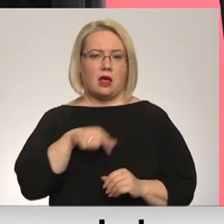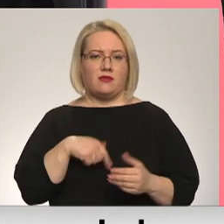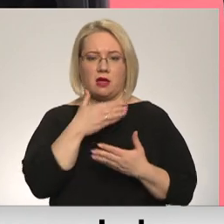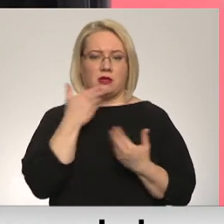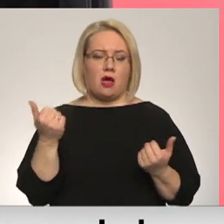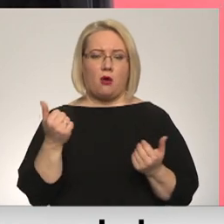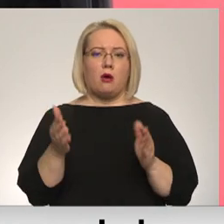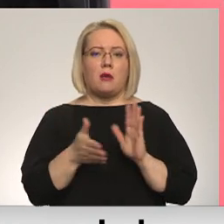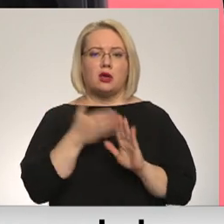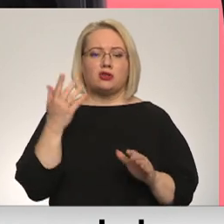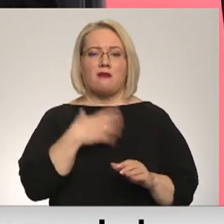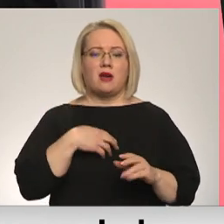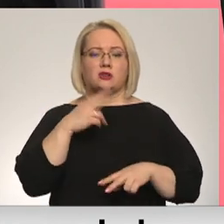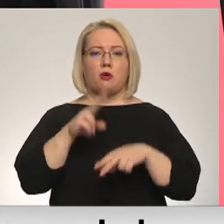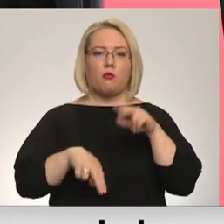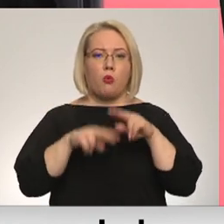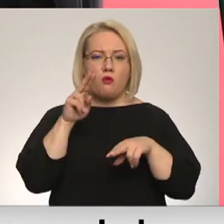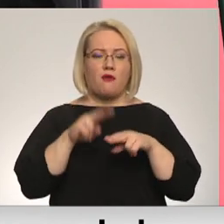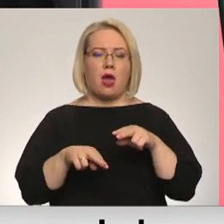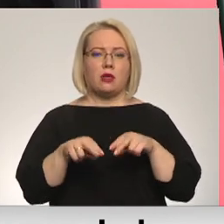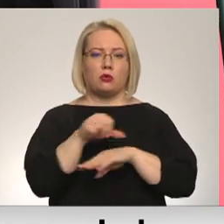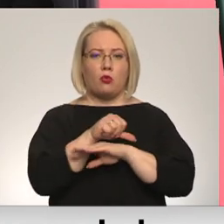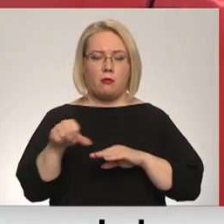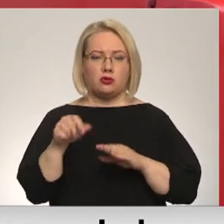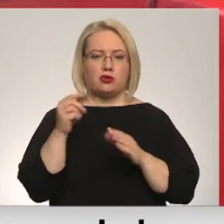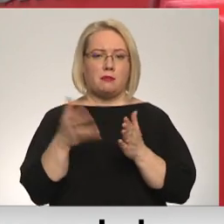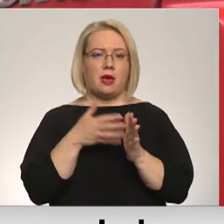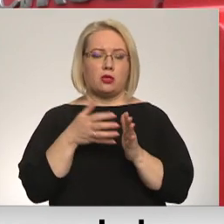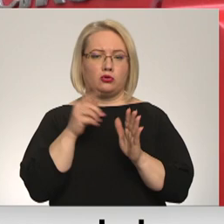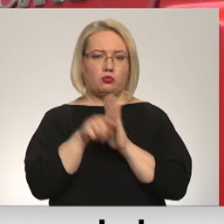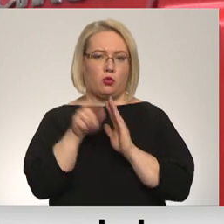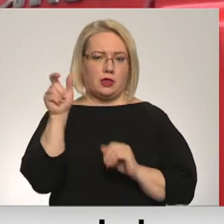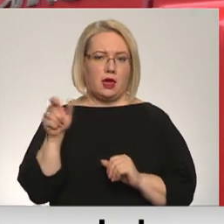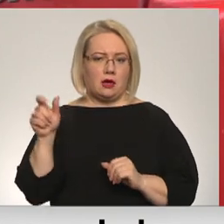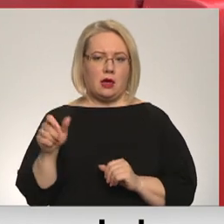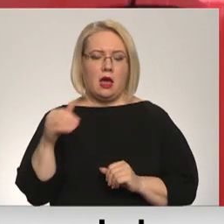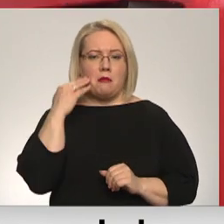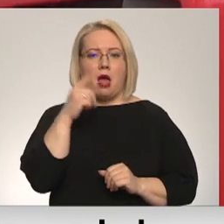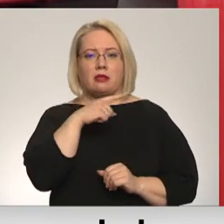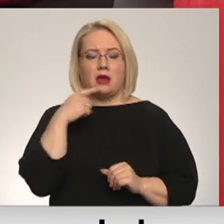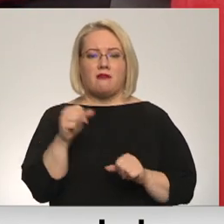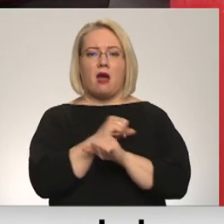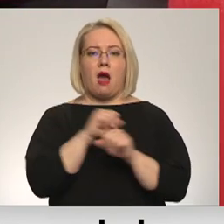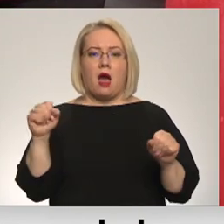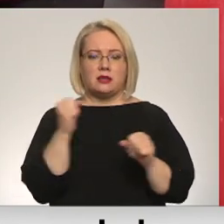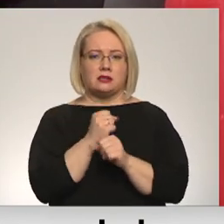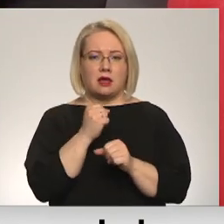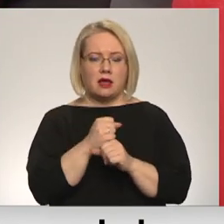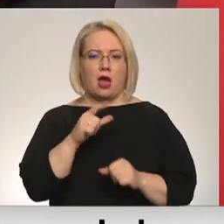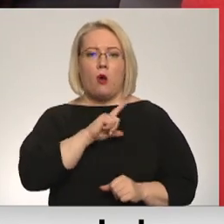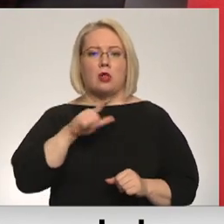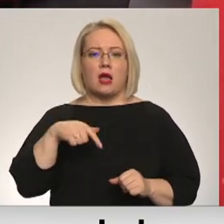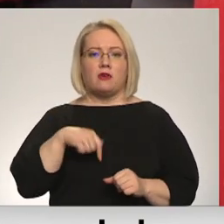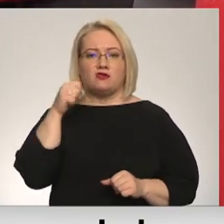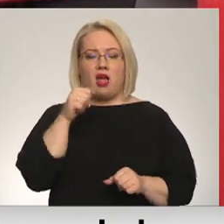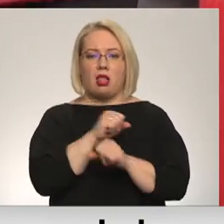Prieš kam vajadzēja celt un būvēt, ja trūkst muitnieku. Baltkrieva ātri strādā, latvieši vēl ātrāk, bet kāpēc mēs